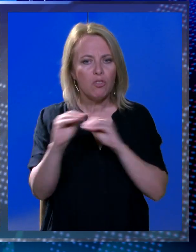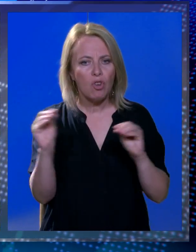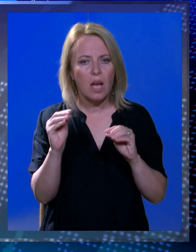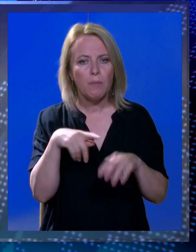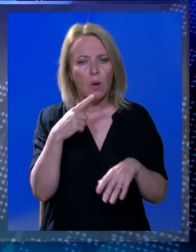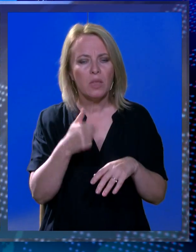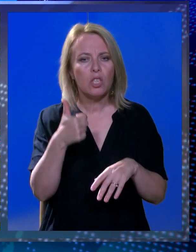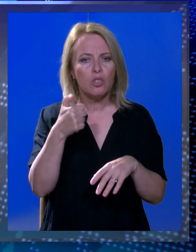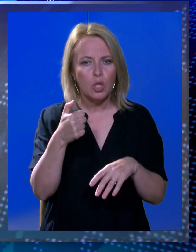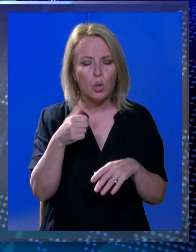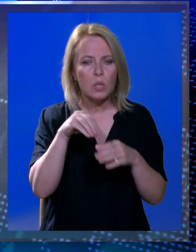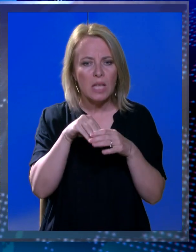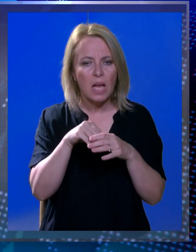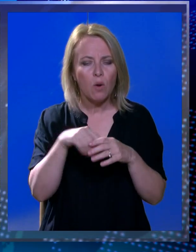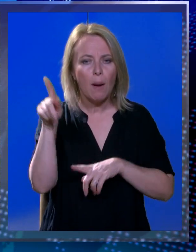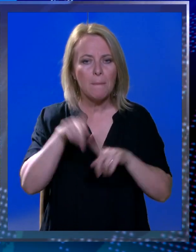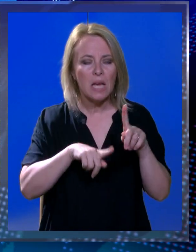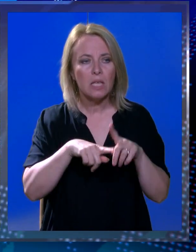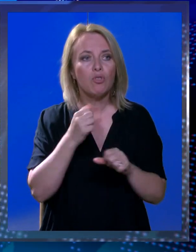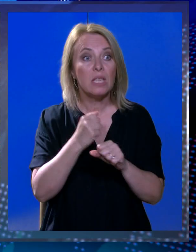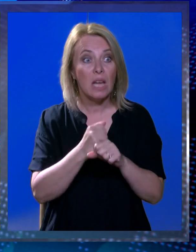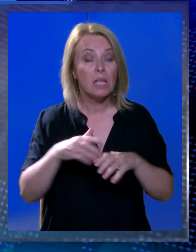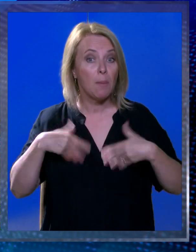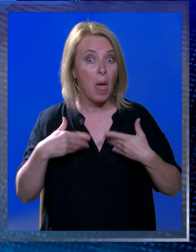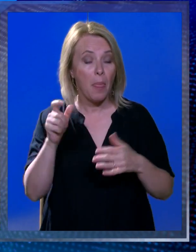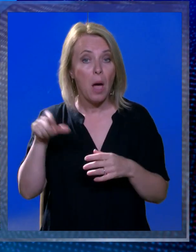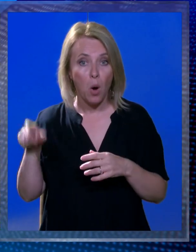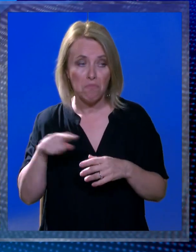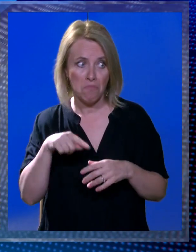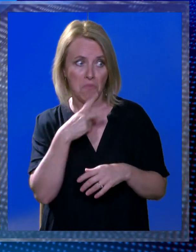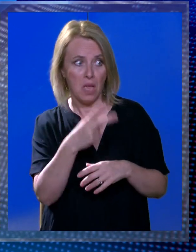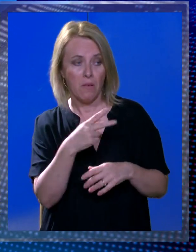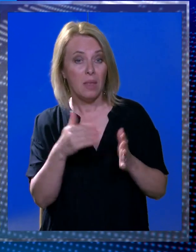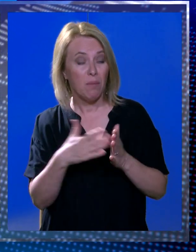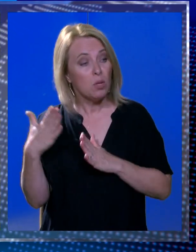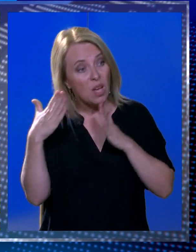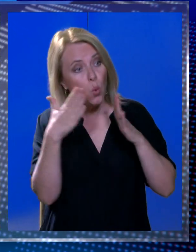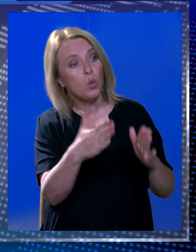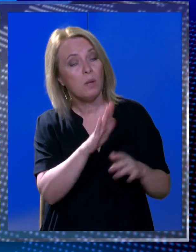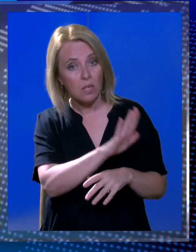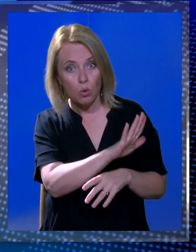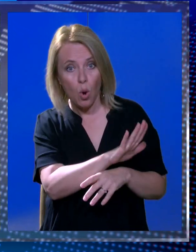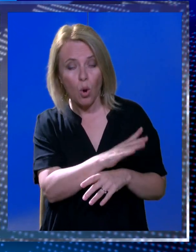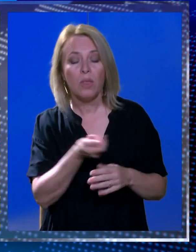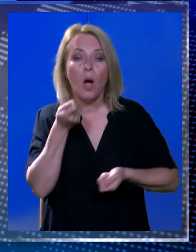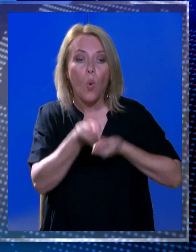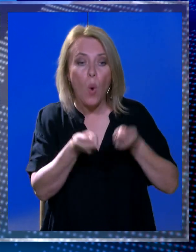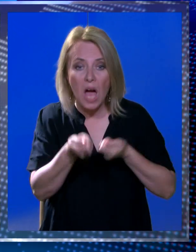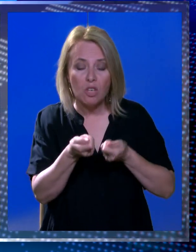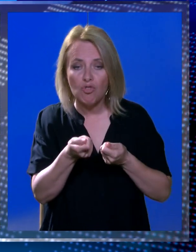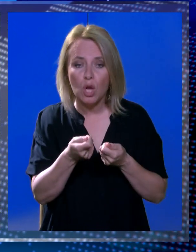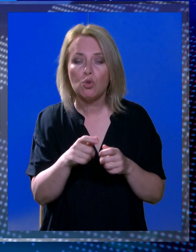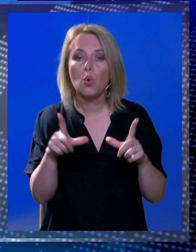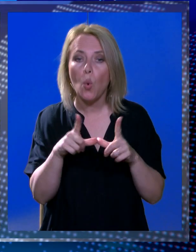stanova mjesečno da će se graditi za mlade. Ja to nigdje ne vidim. Znači mislim da se trebalo isto usmjeriti ka tome. Znači da